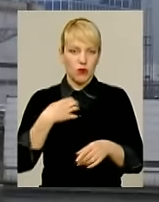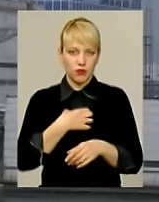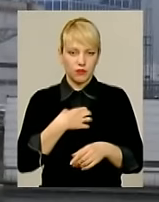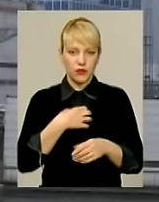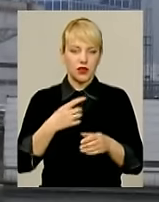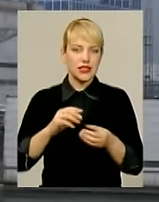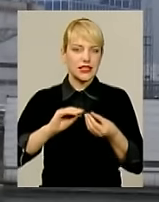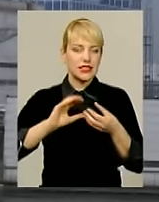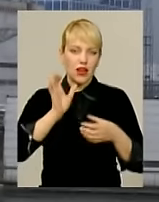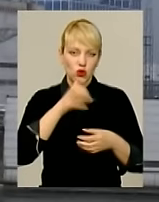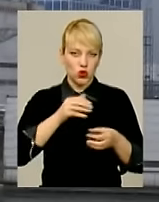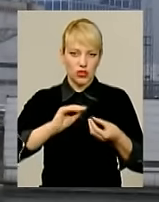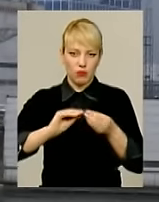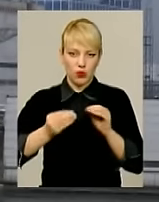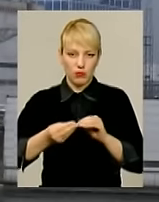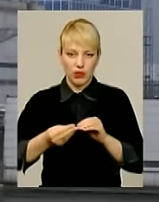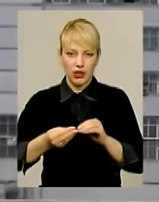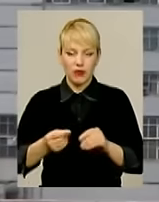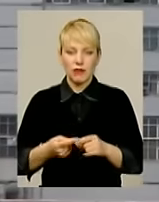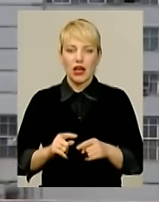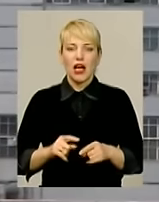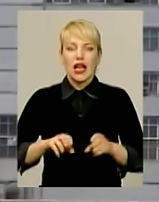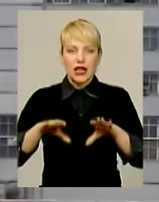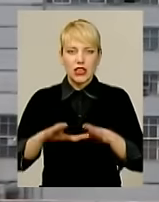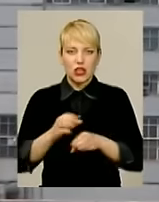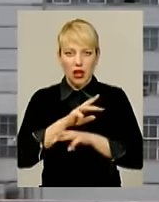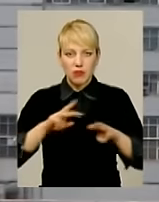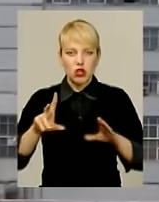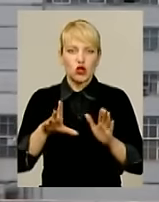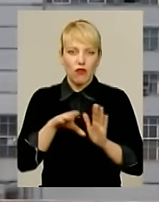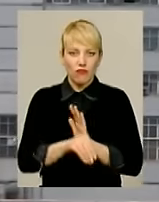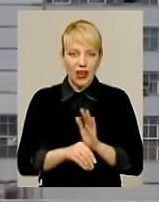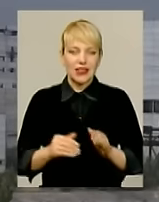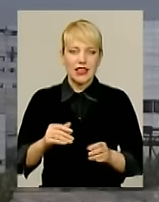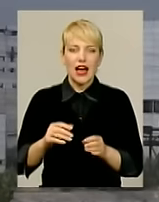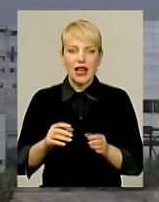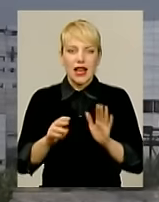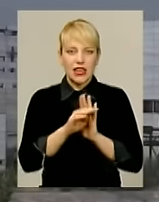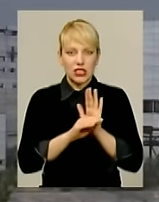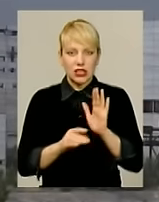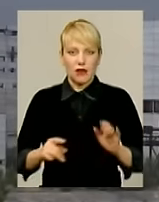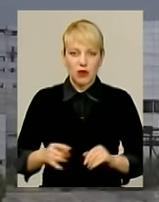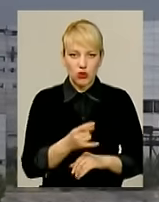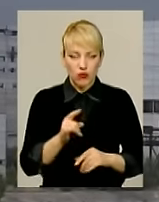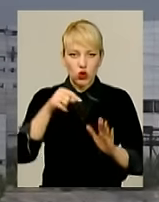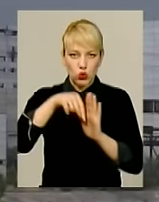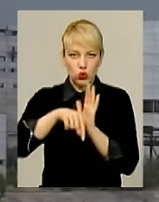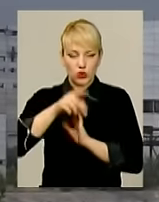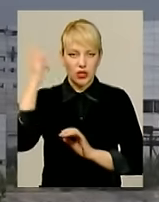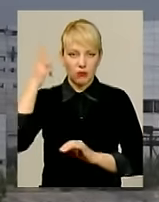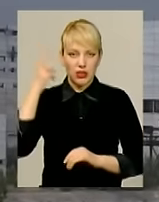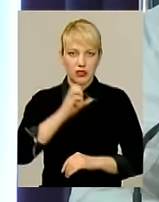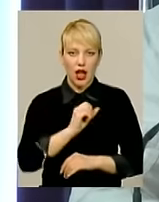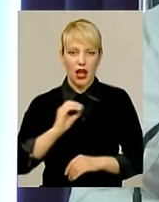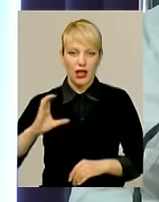проблема. Рішення Кабміну щодо введення режиму маневрування на енергетичних реакторах безпосередньо стосується і Хмельницької атомної